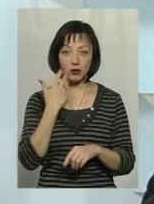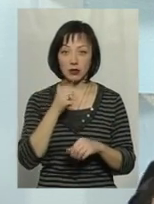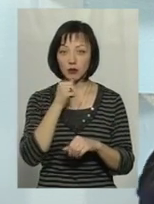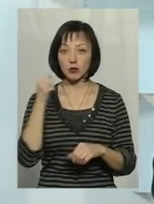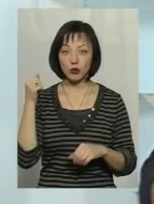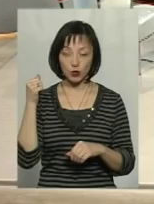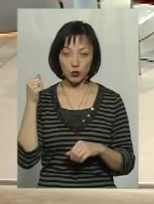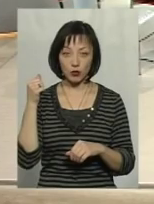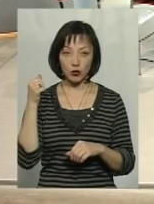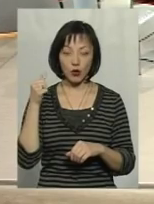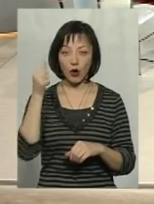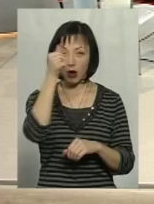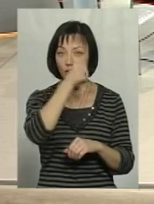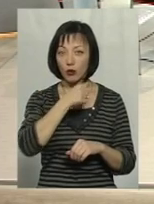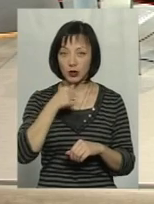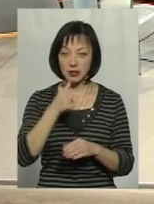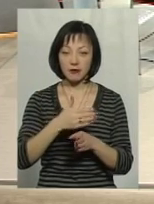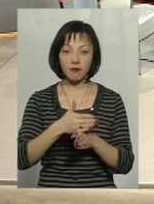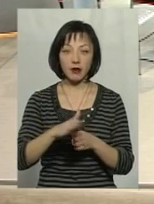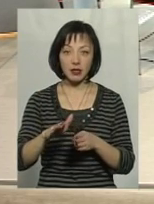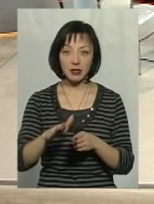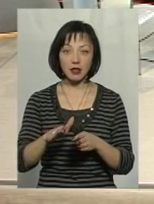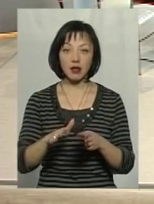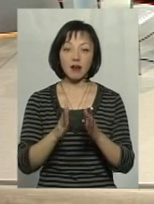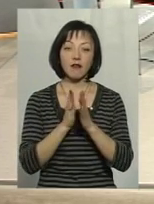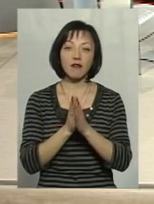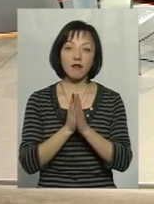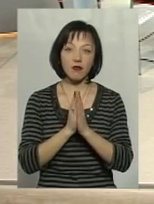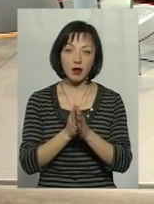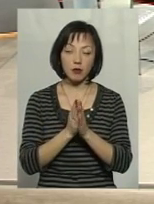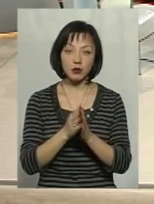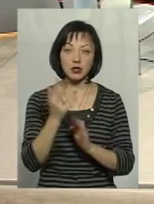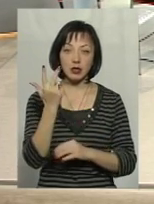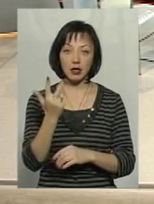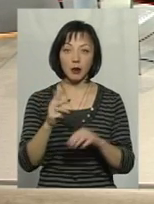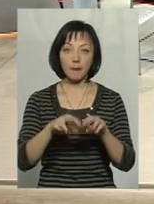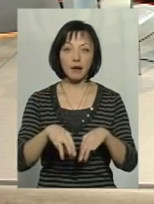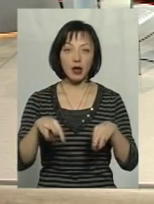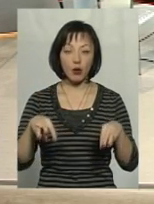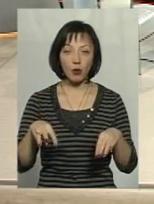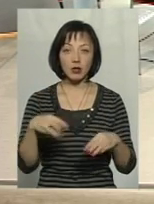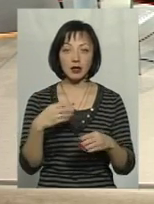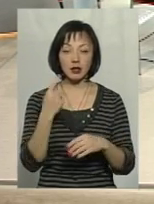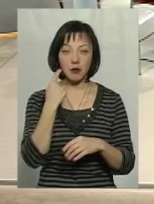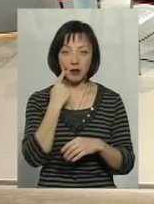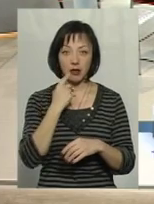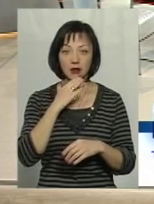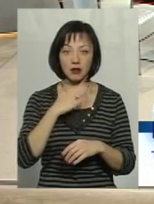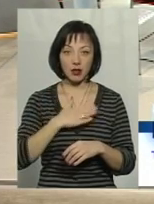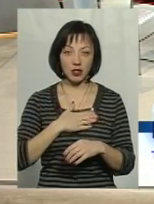минулому році виділили, випросили три мільйони, наприклад, наше